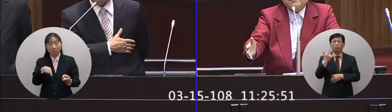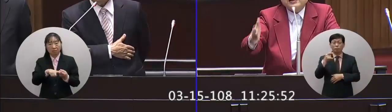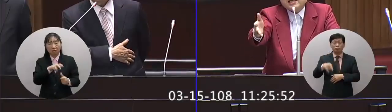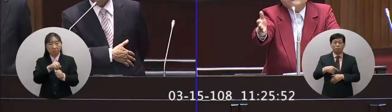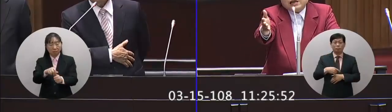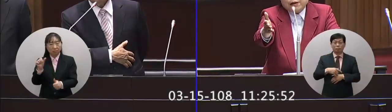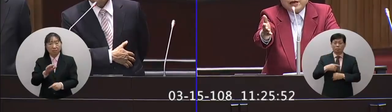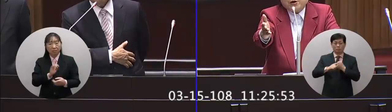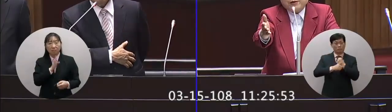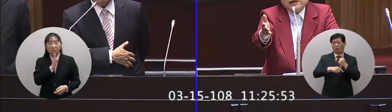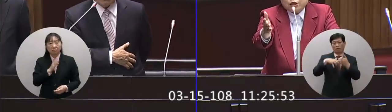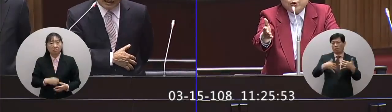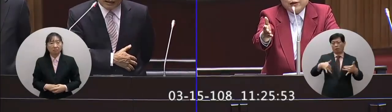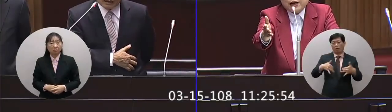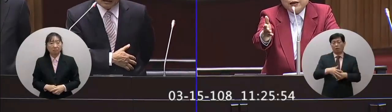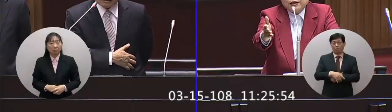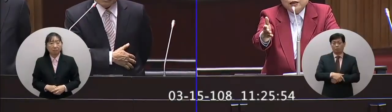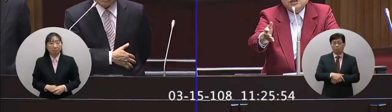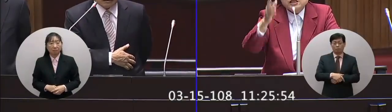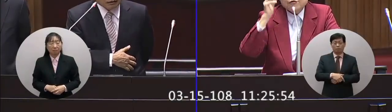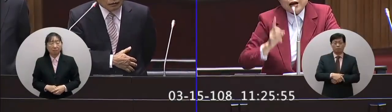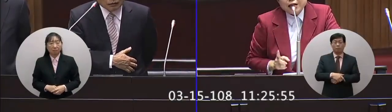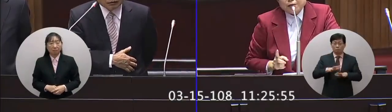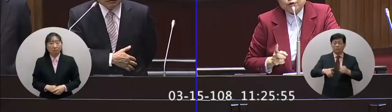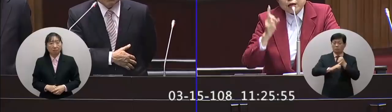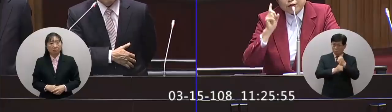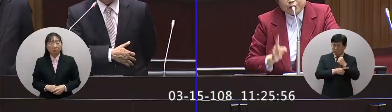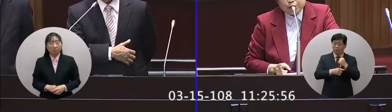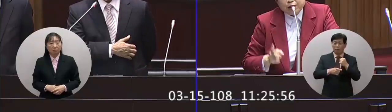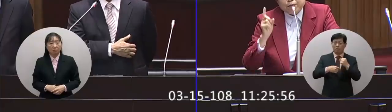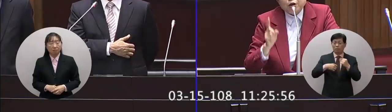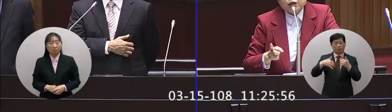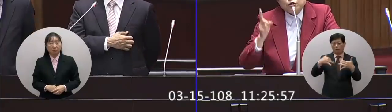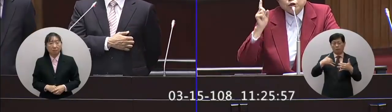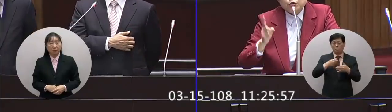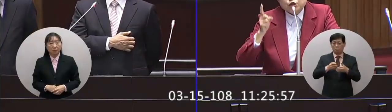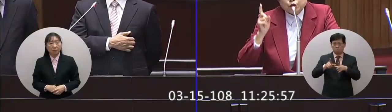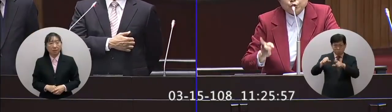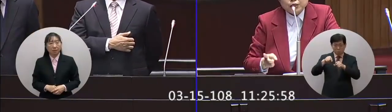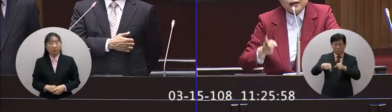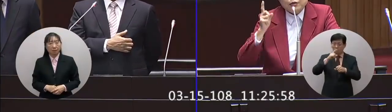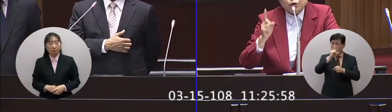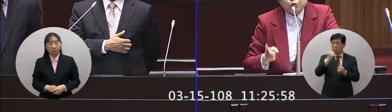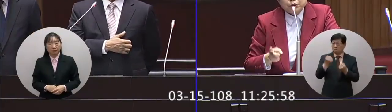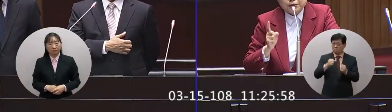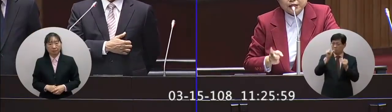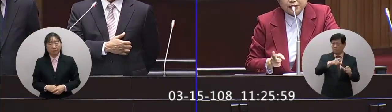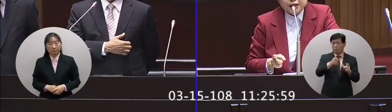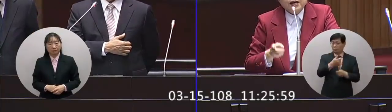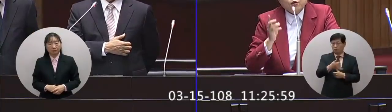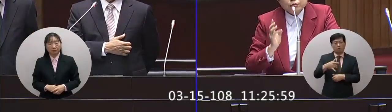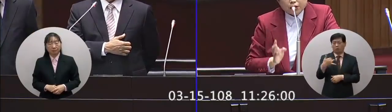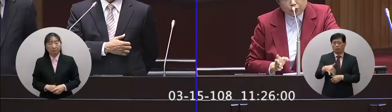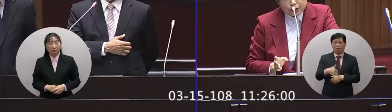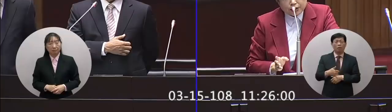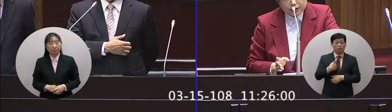應該的不然現在立法裡面沒有嗎你同意嗎現在法案現在法律裡面沒有跟針對酒駕來對公務人員